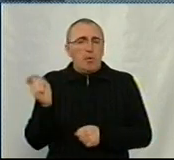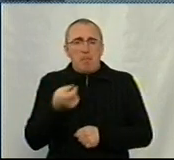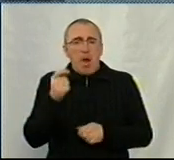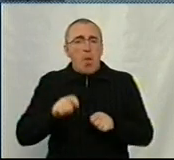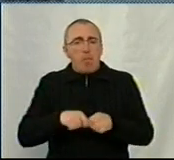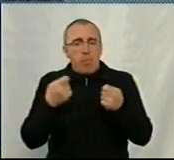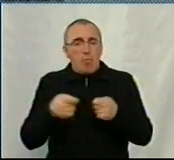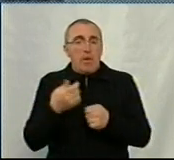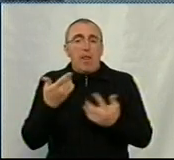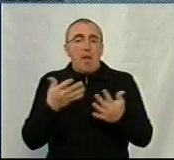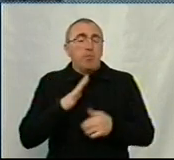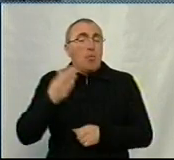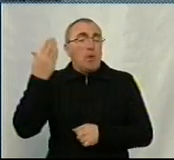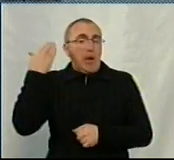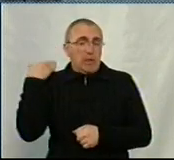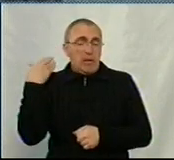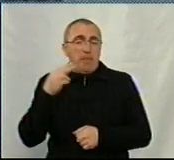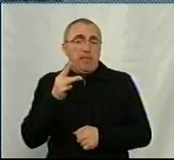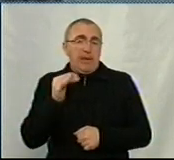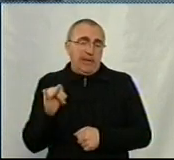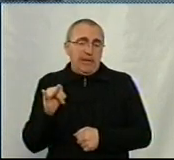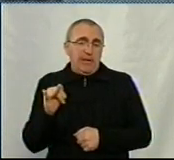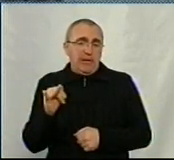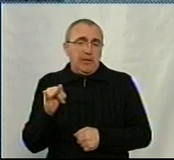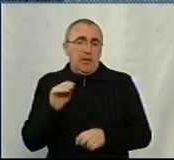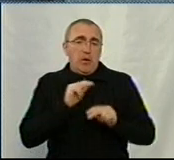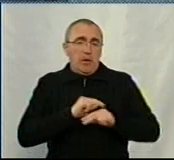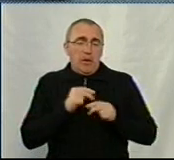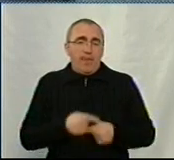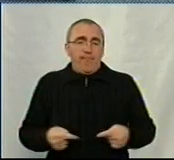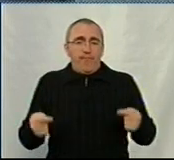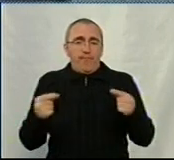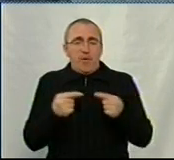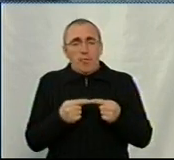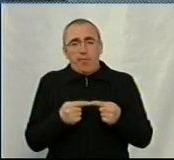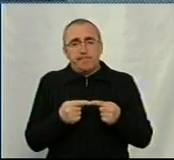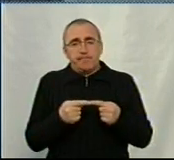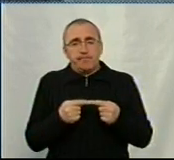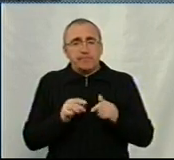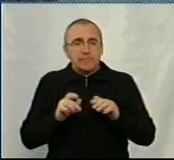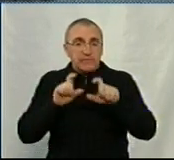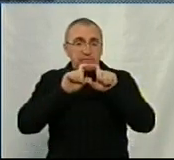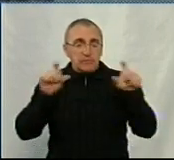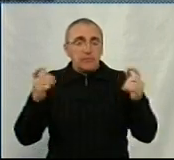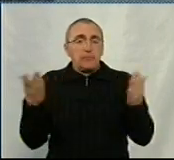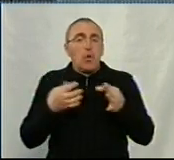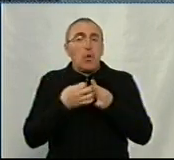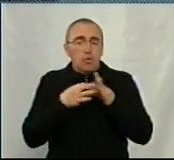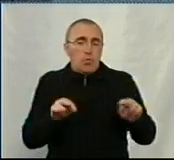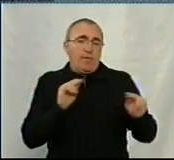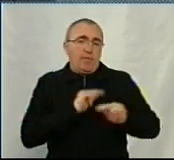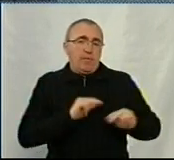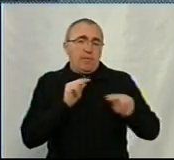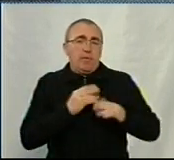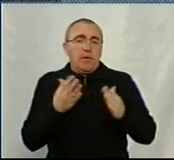порушень, які були раніше, при роботі відповідних закладів, яким дозволено працювати,